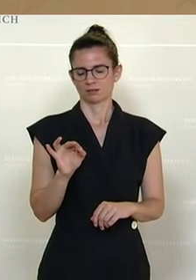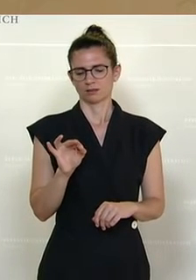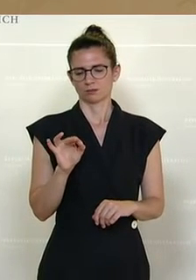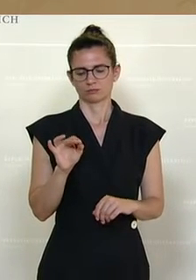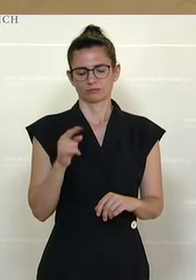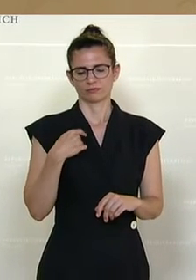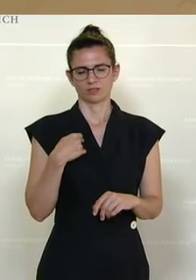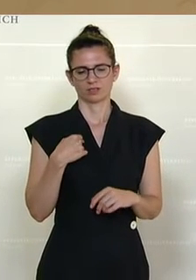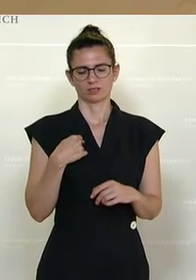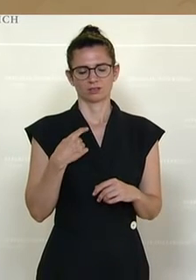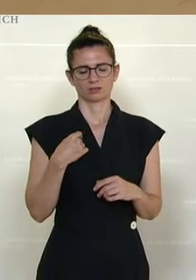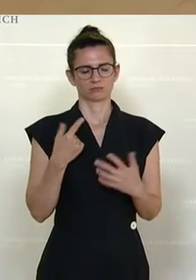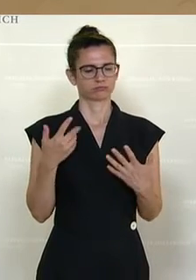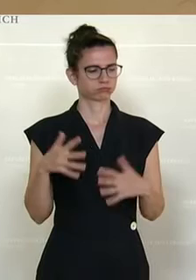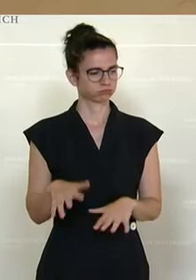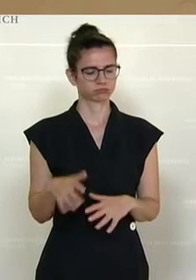macht.